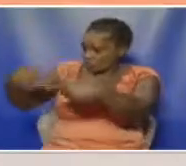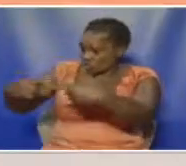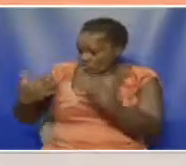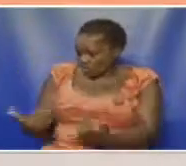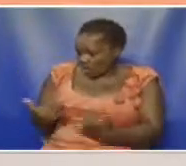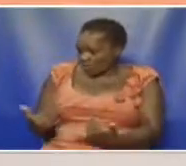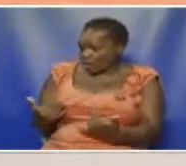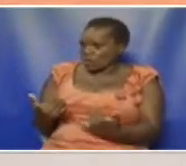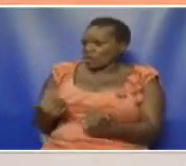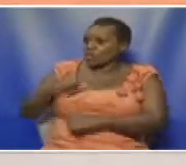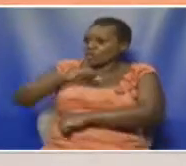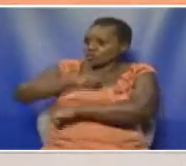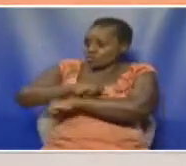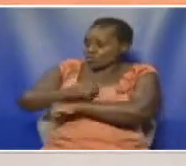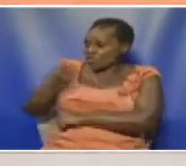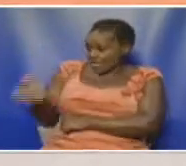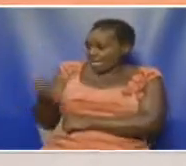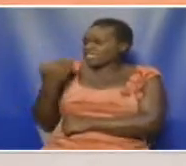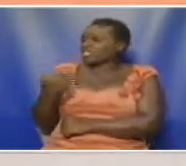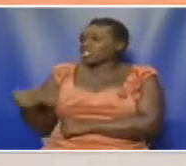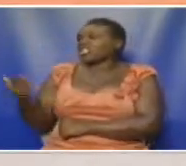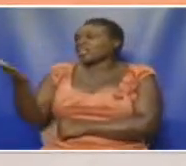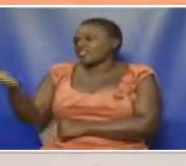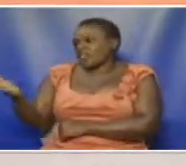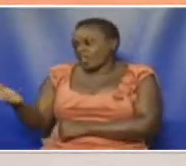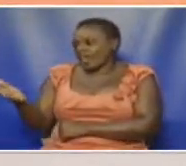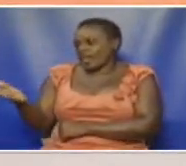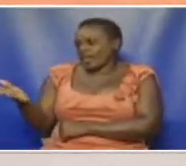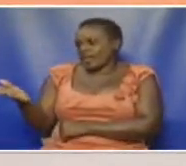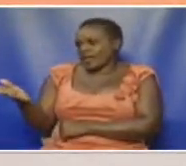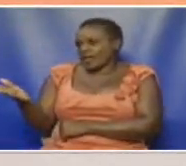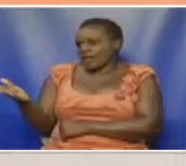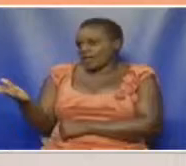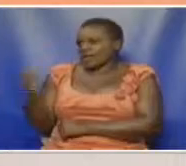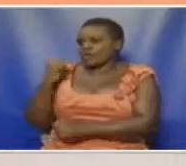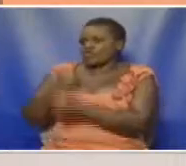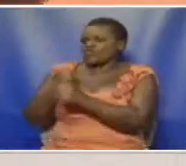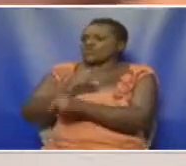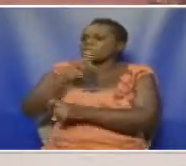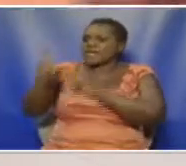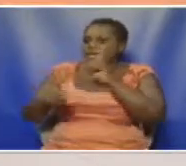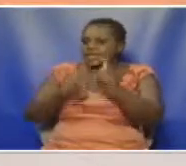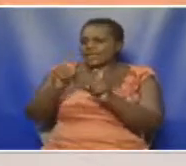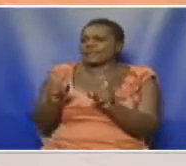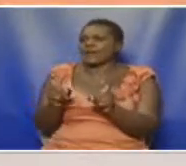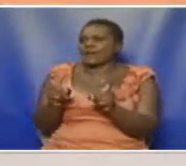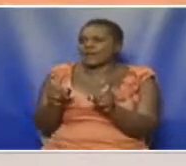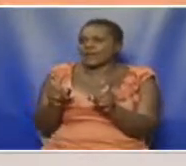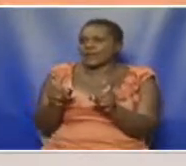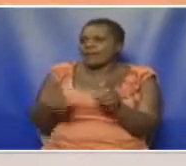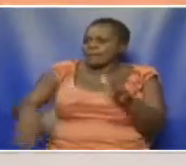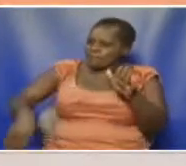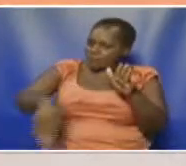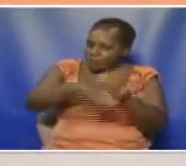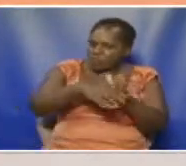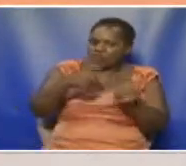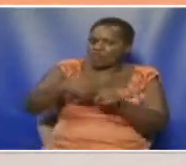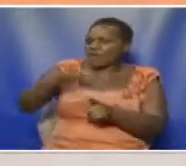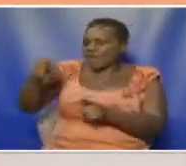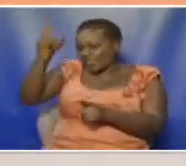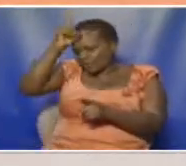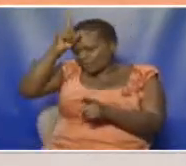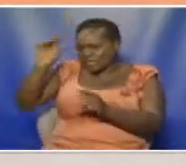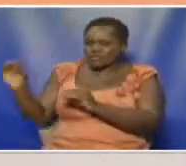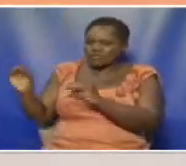unaendelea na ni shule hiyo ya karne Ambako ni wanafunzi wa Kapkechiri ambao wako hapo kwa sasa Manake wali timulio kutoka Kapkechiri wa nafanya